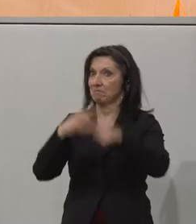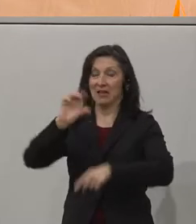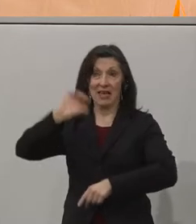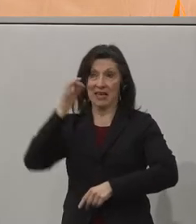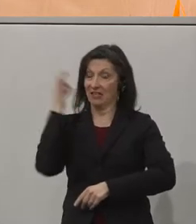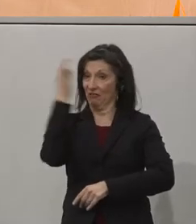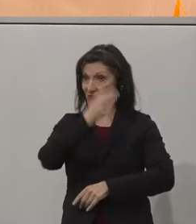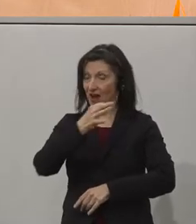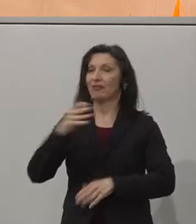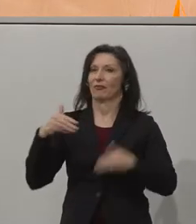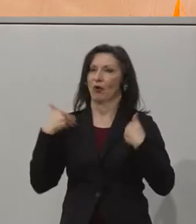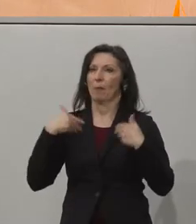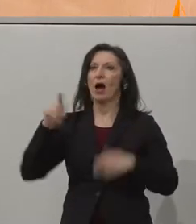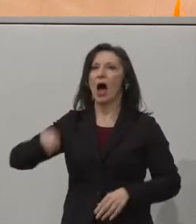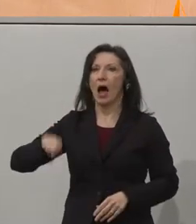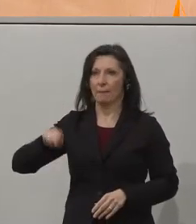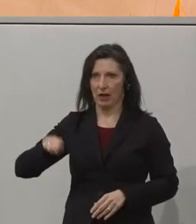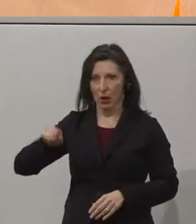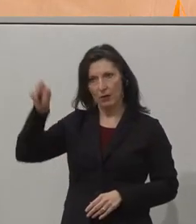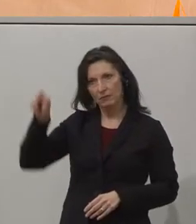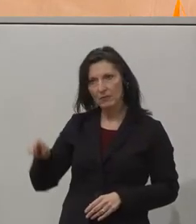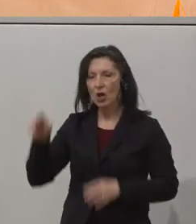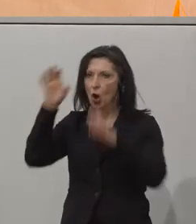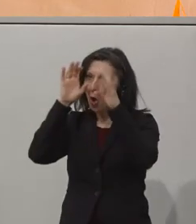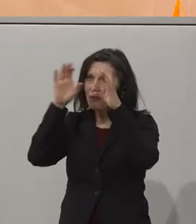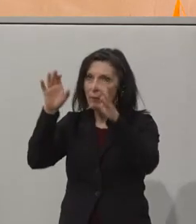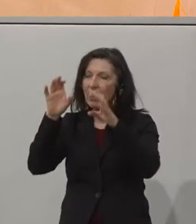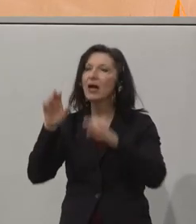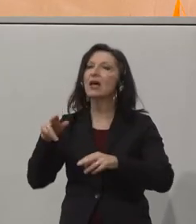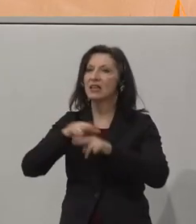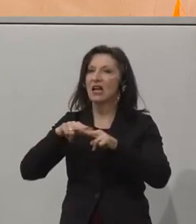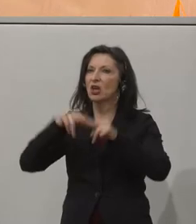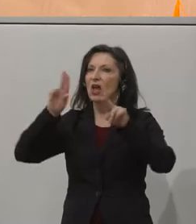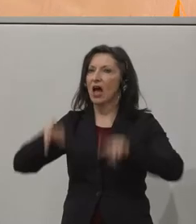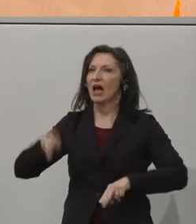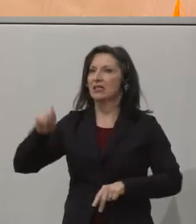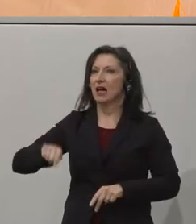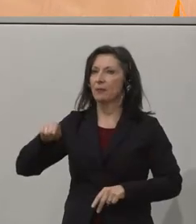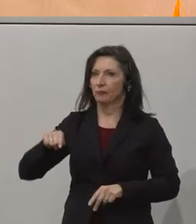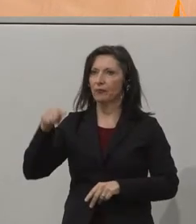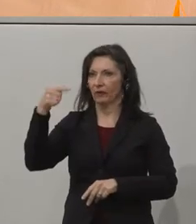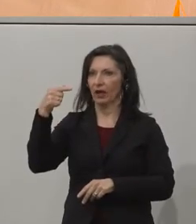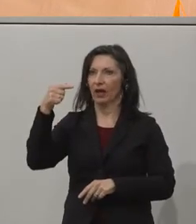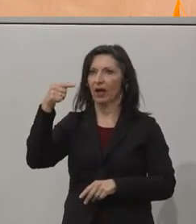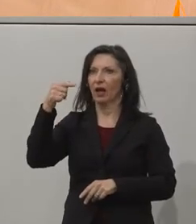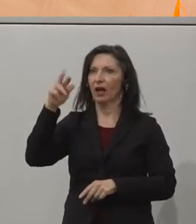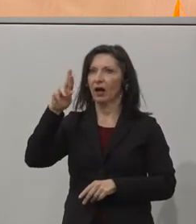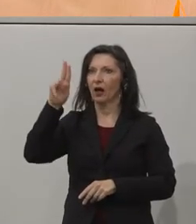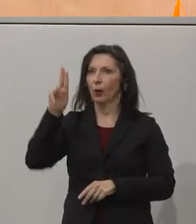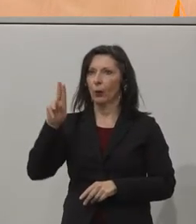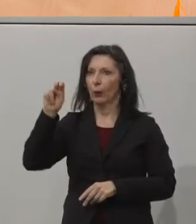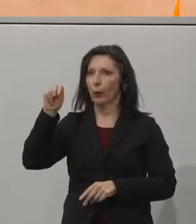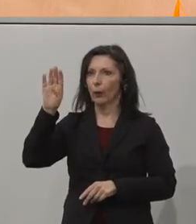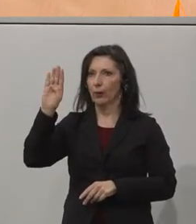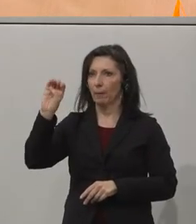freuen wir uns auf die Abgeordnete der ÖVP zum Nationalrat Kira Grünberg. Und ich werde dann das